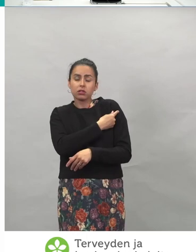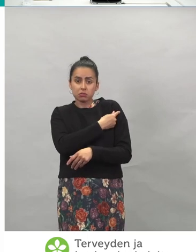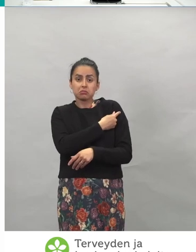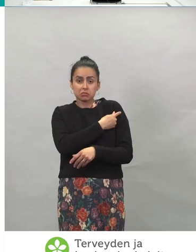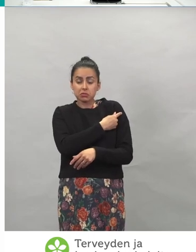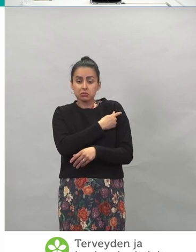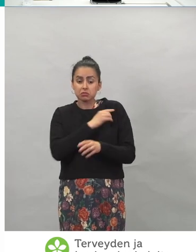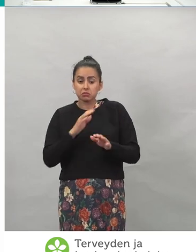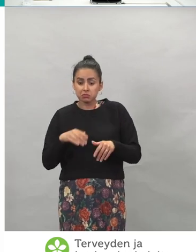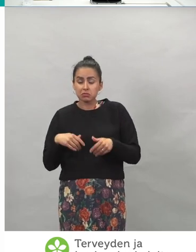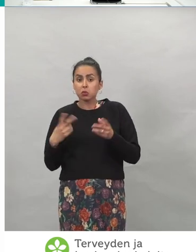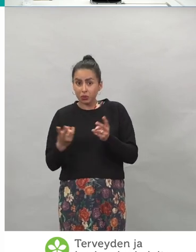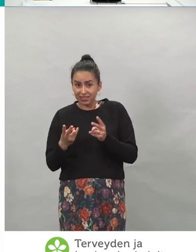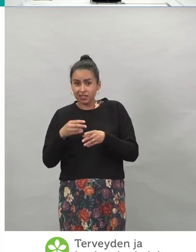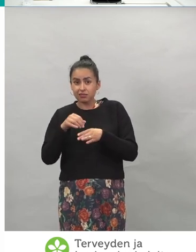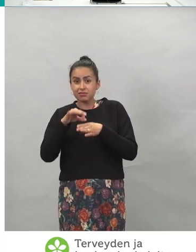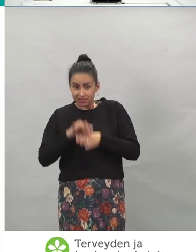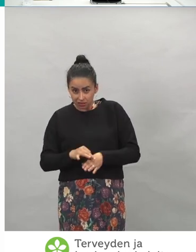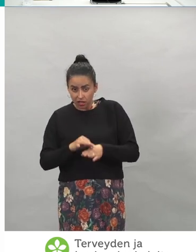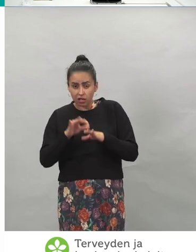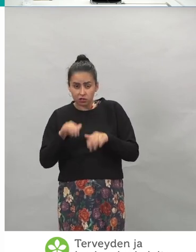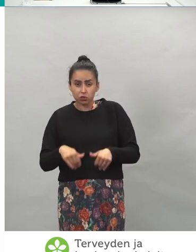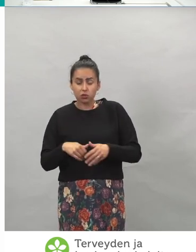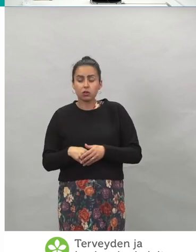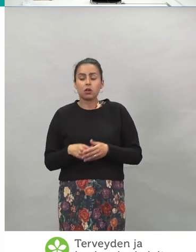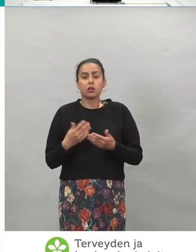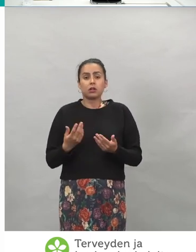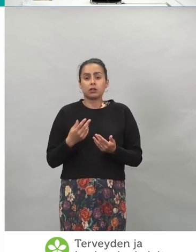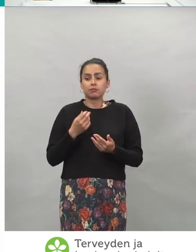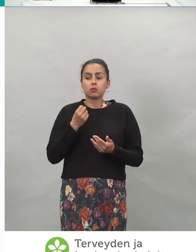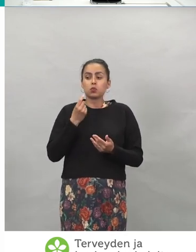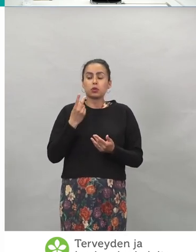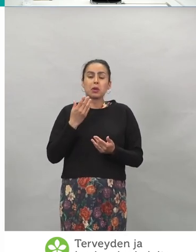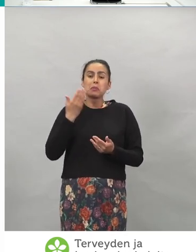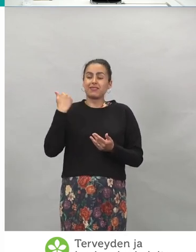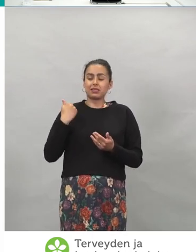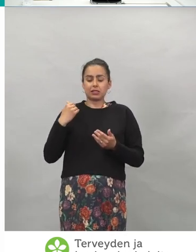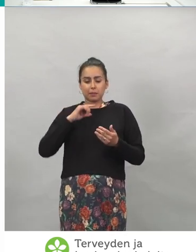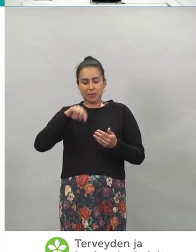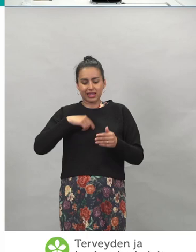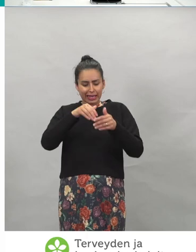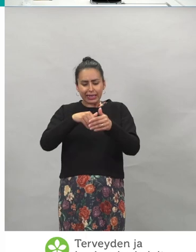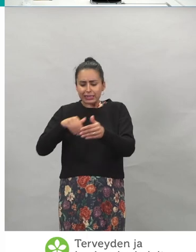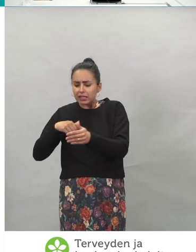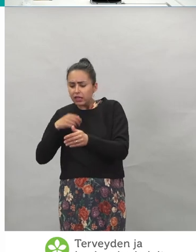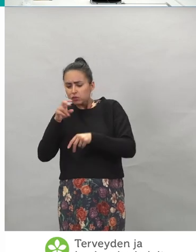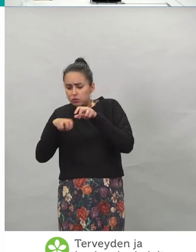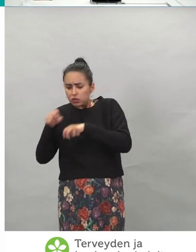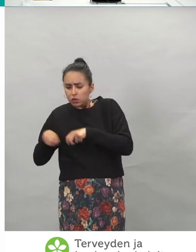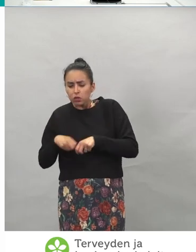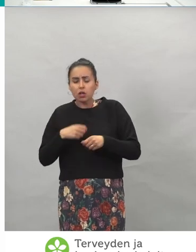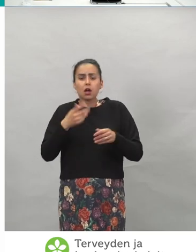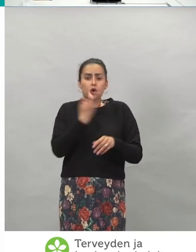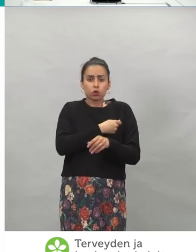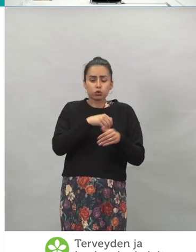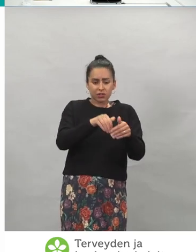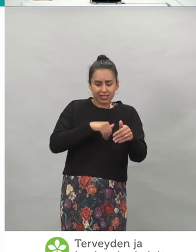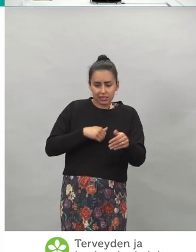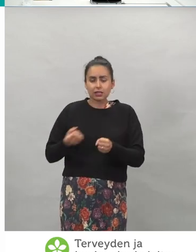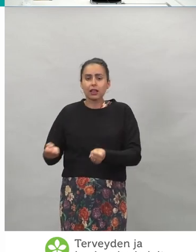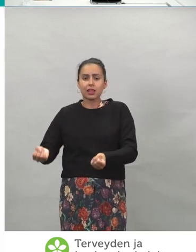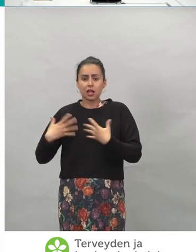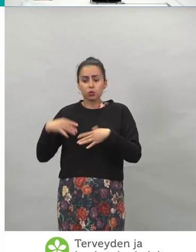Ja nyt jos katsoo, muutama päivä sitten kurkattiin taas noihin rekistereihin. yhdistettiin rokotusrekisterin ja